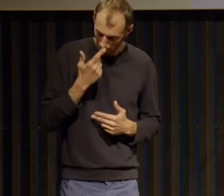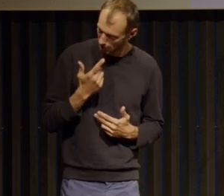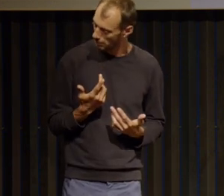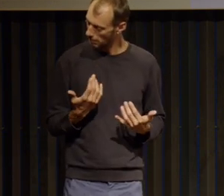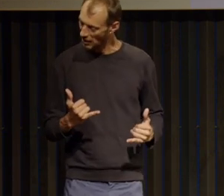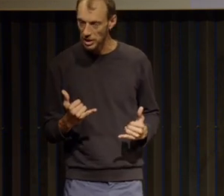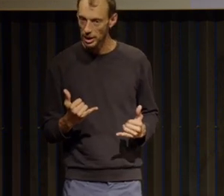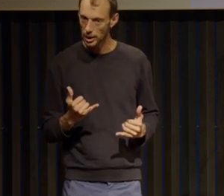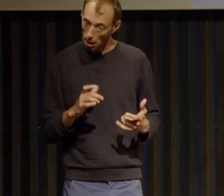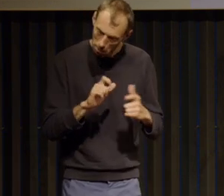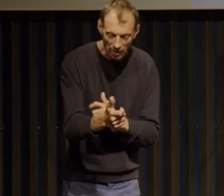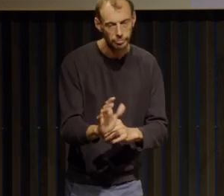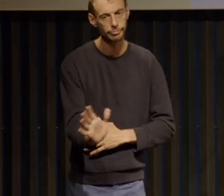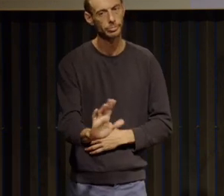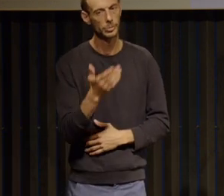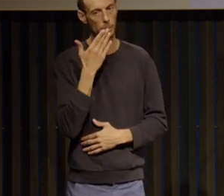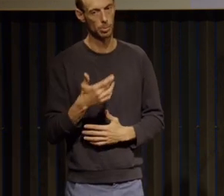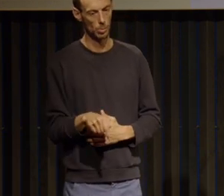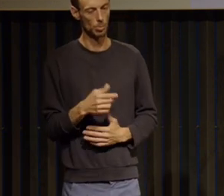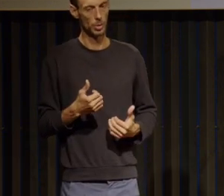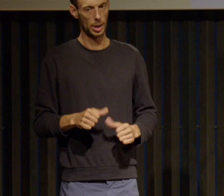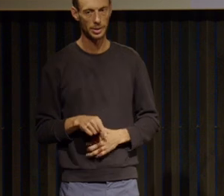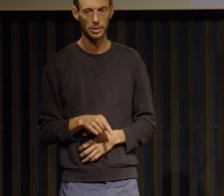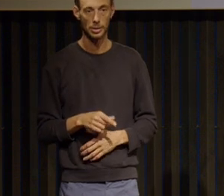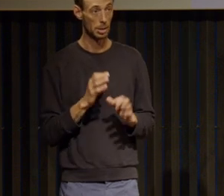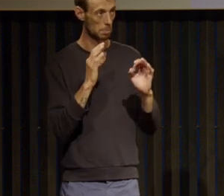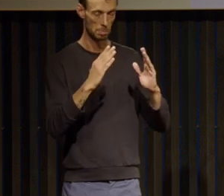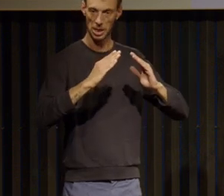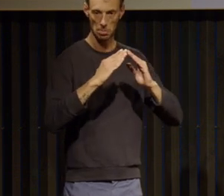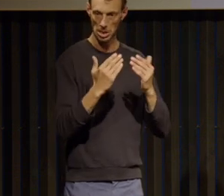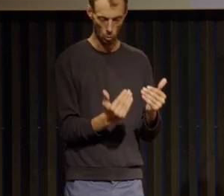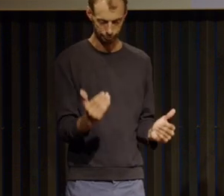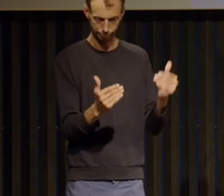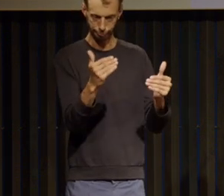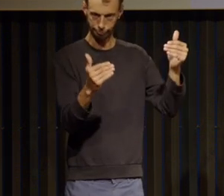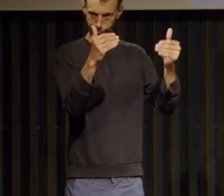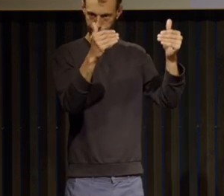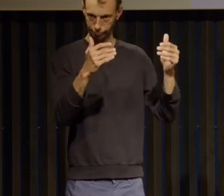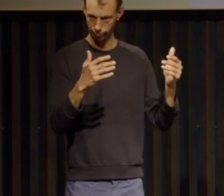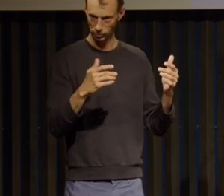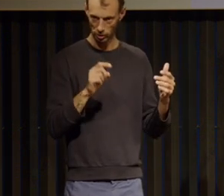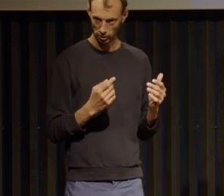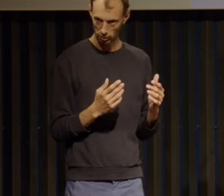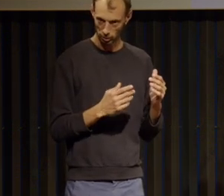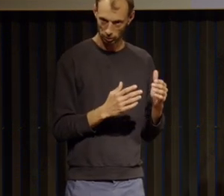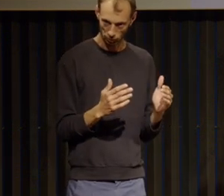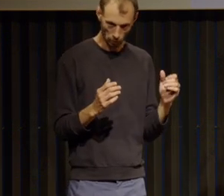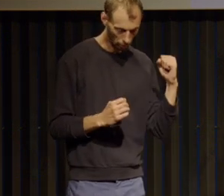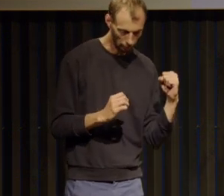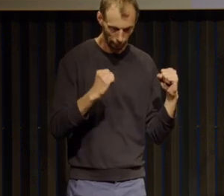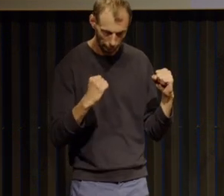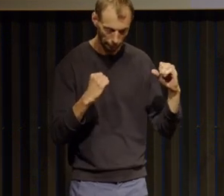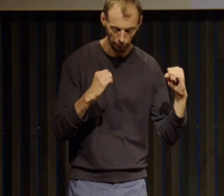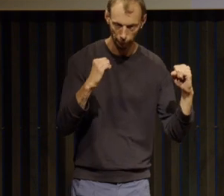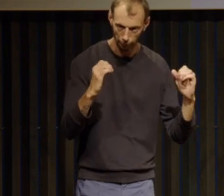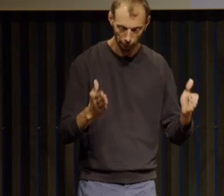'est vraiment comme construire une maison et c'est vraiment étape après étape et pierre après pierre donc il faut vraiment solidifier